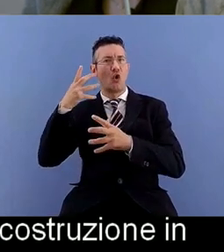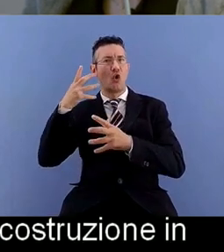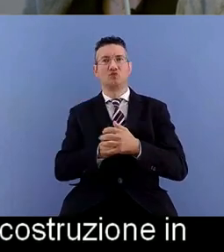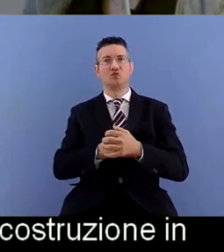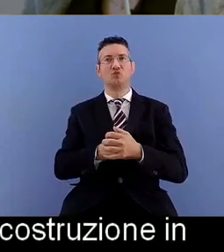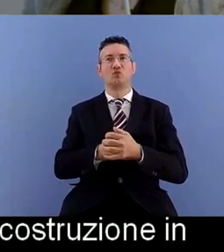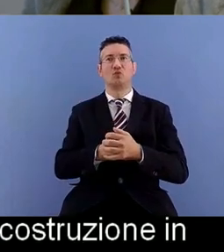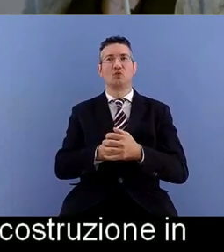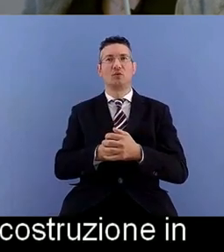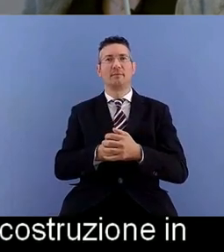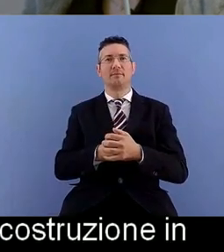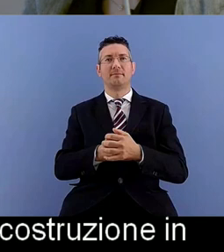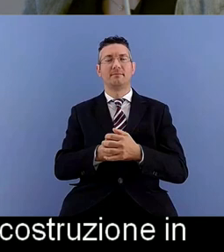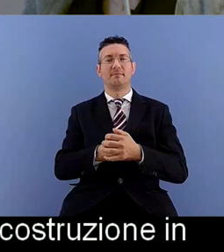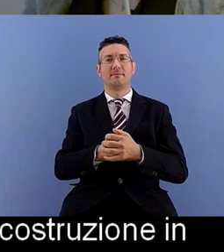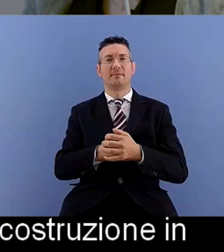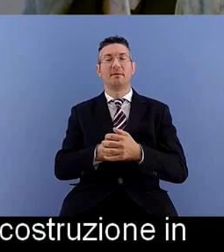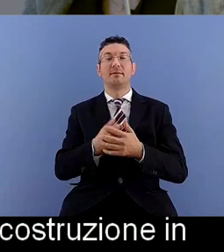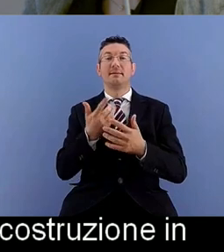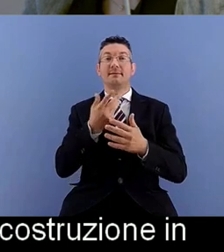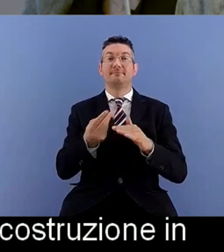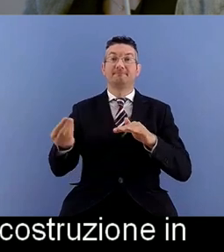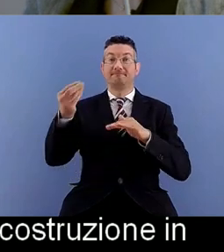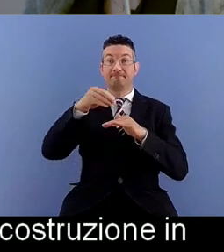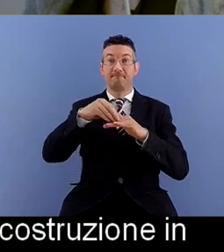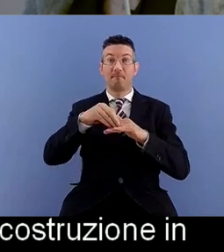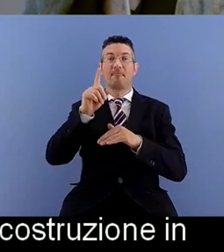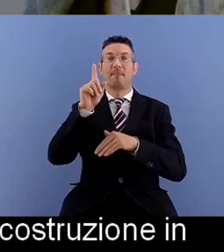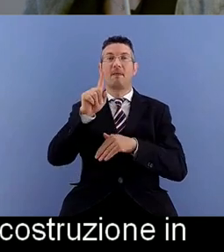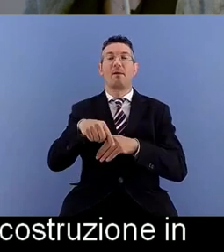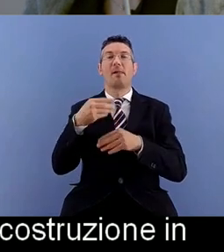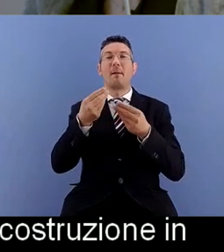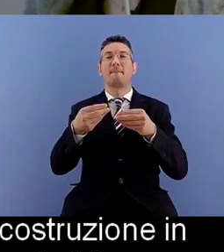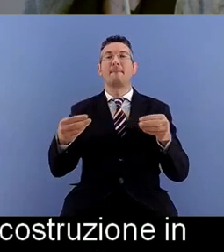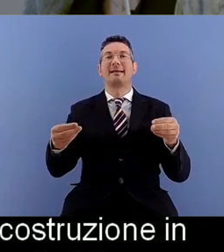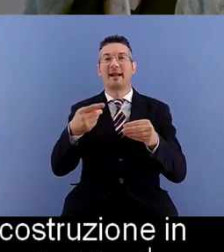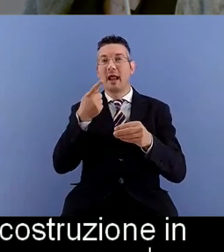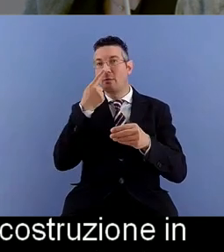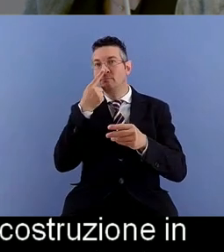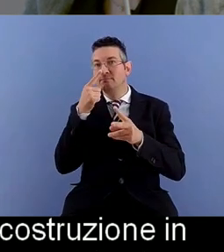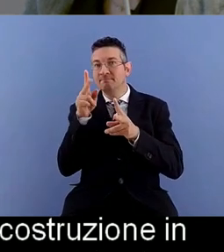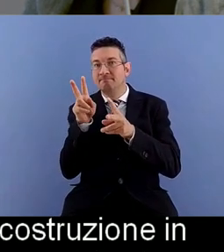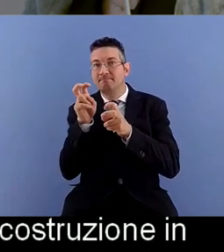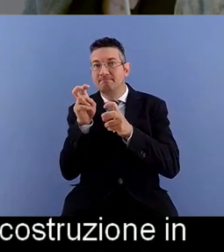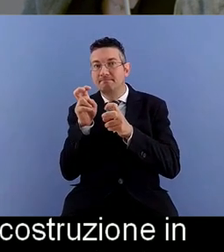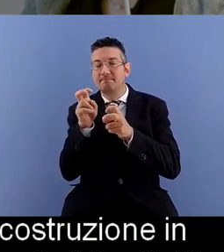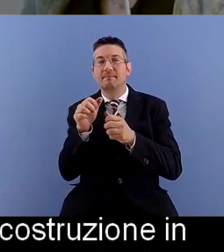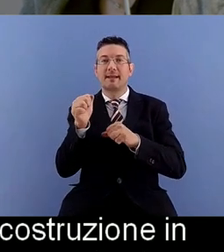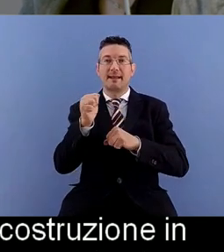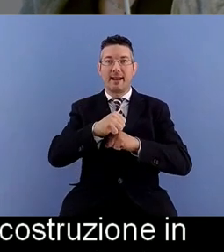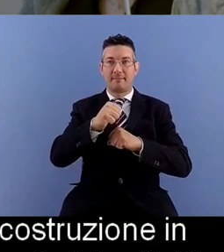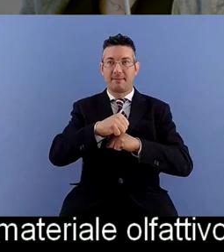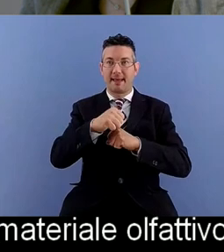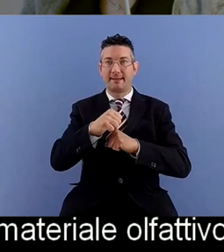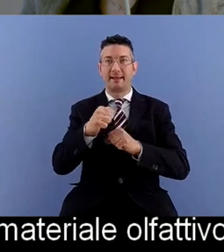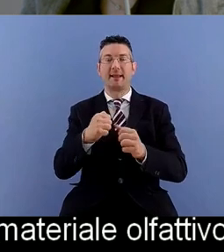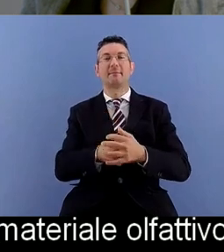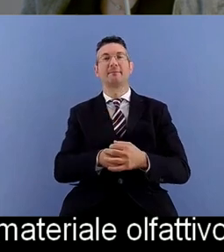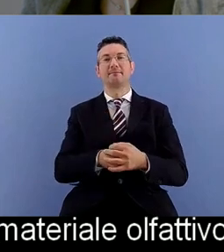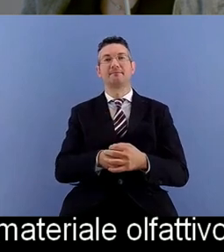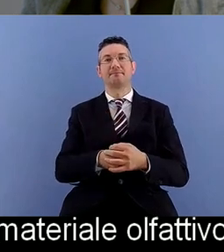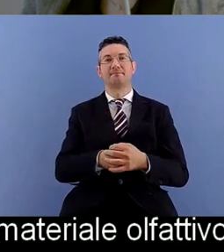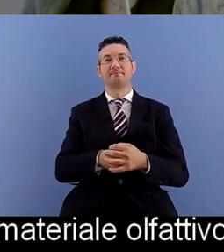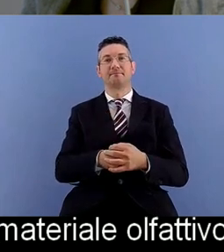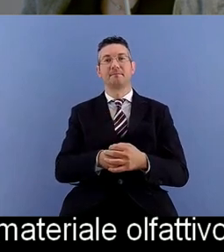hanno integrato anche del materiale olfattivo e le pietre un secondo